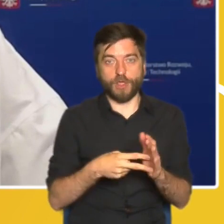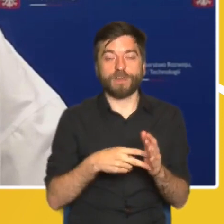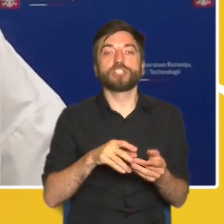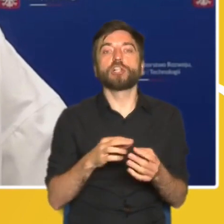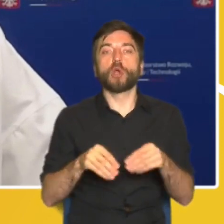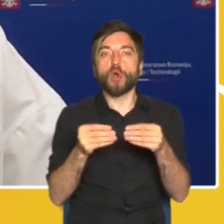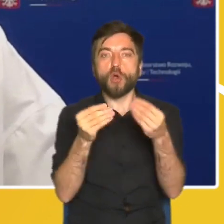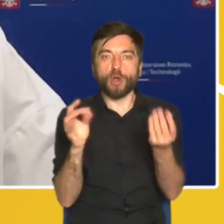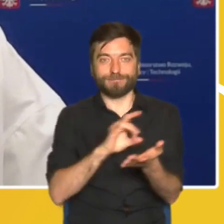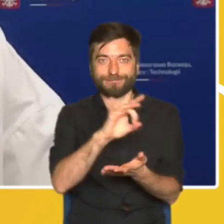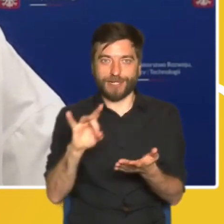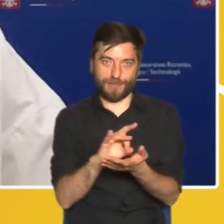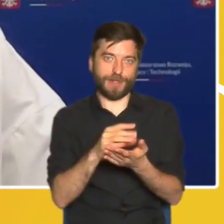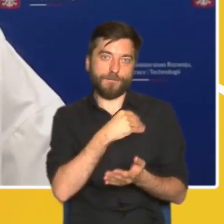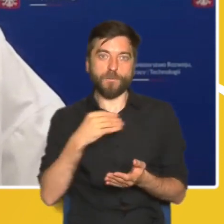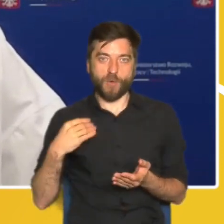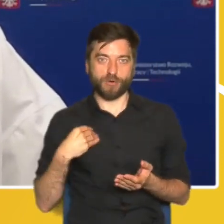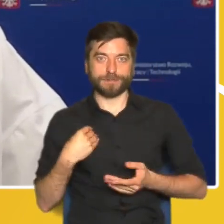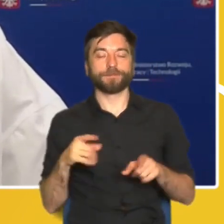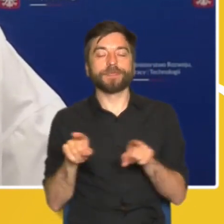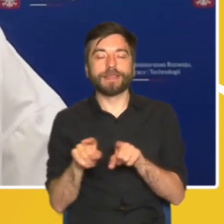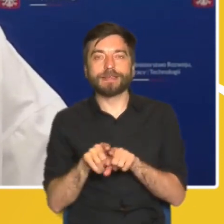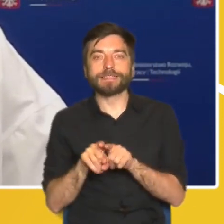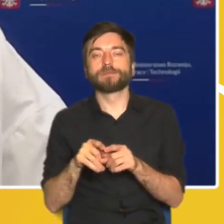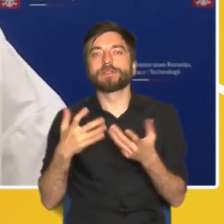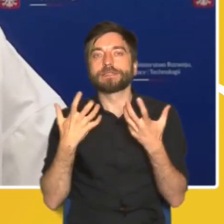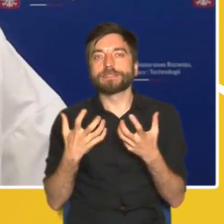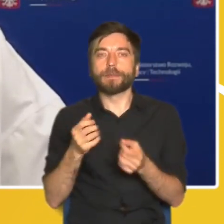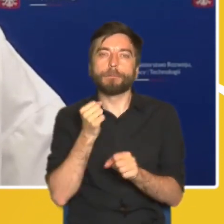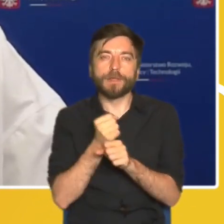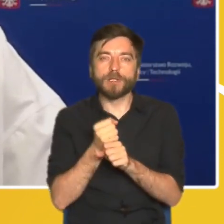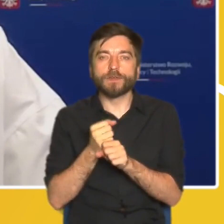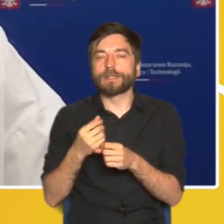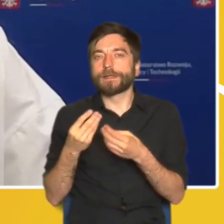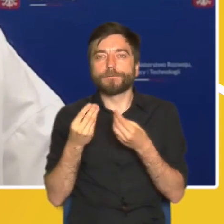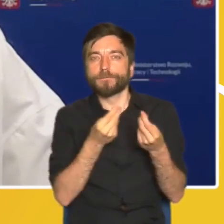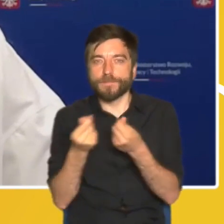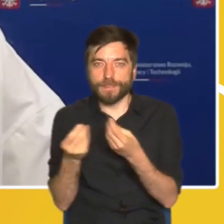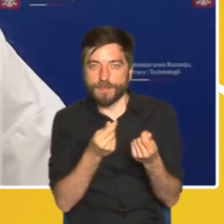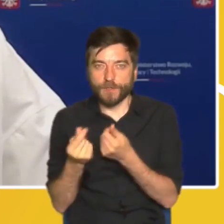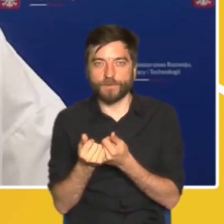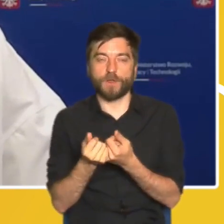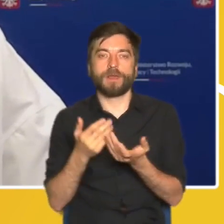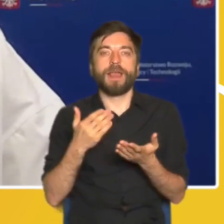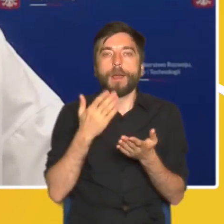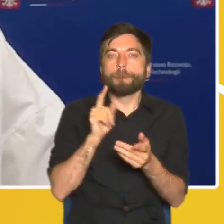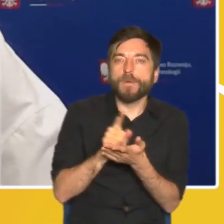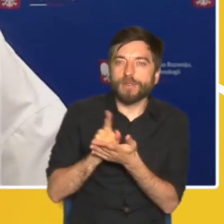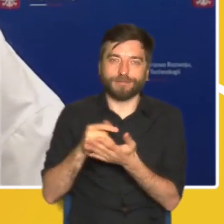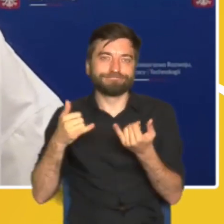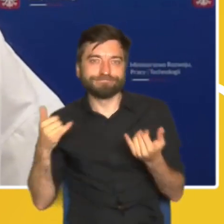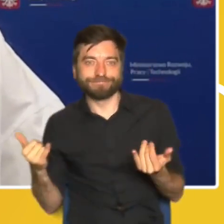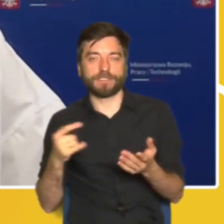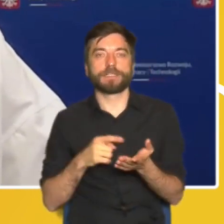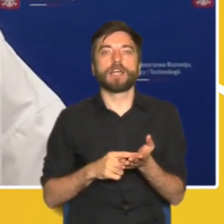ale także pracujemy nad rozbudowaniem instrumentów finansowych, w tym rozwiązań fiskalnych przywracających